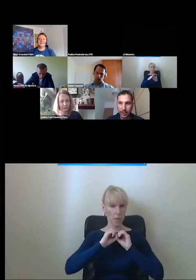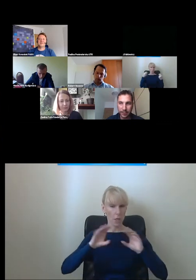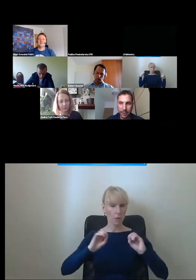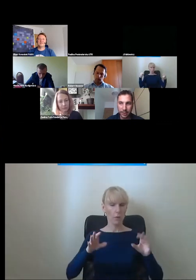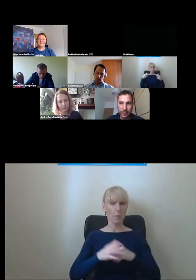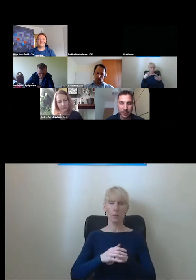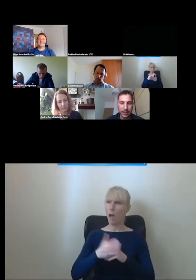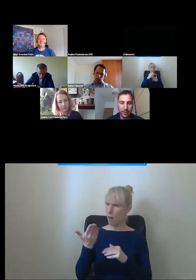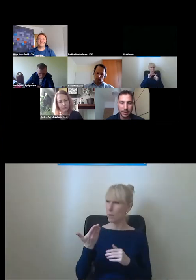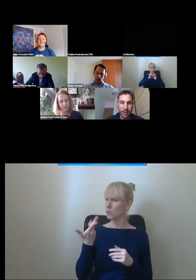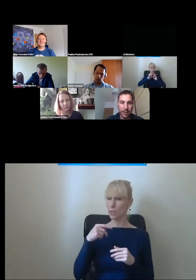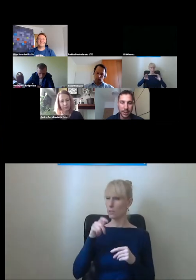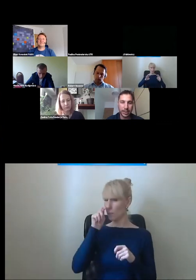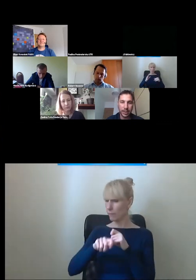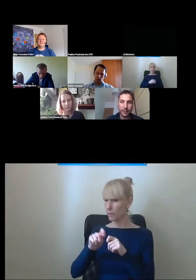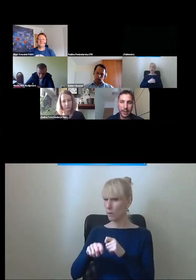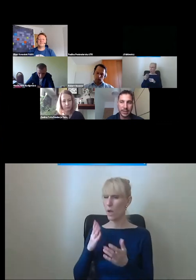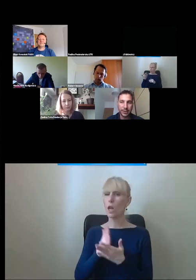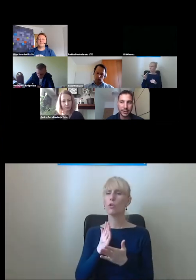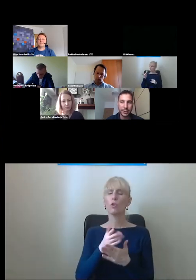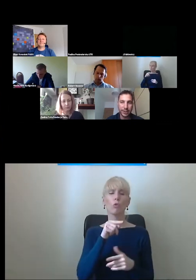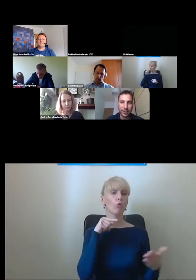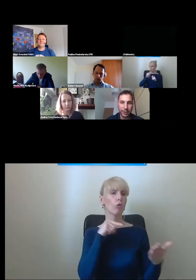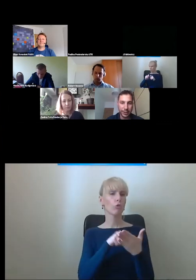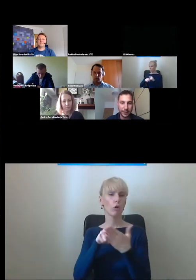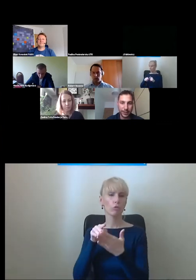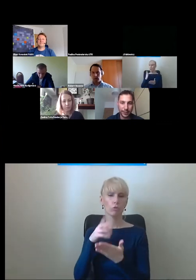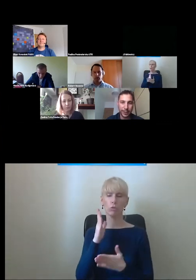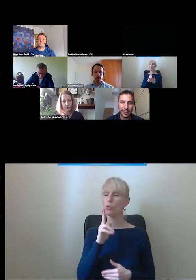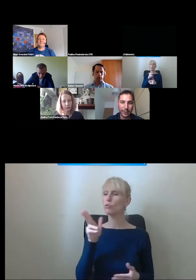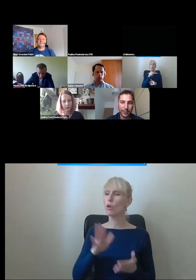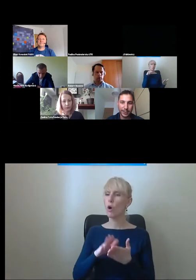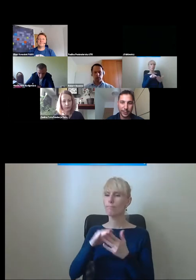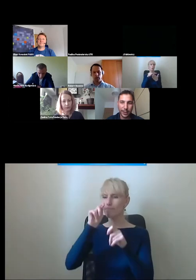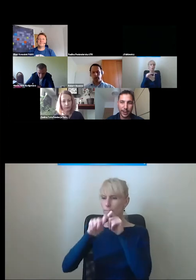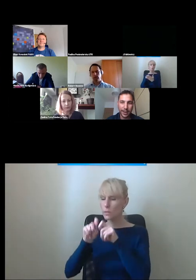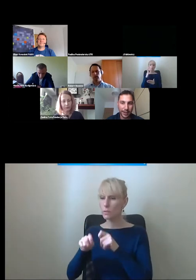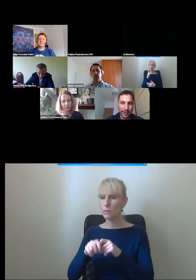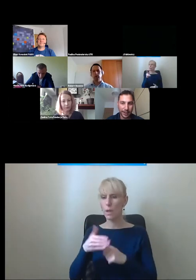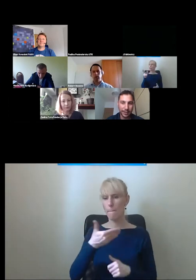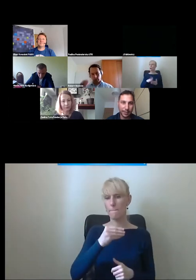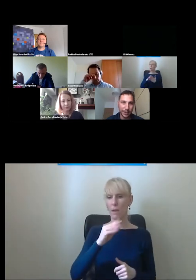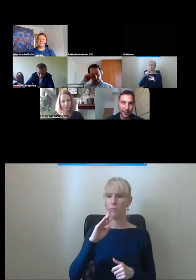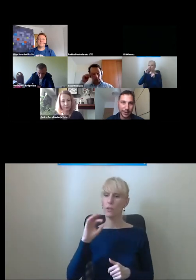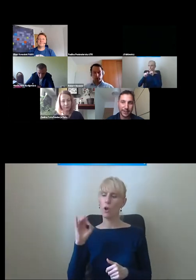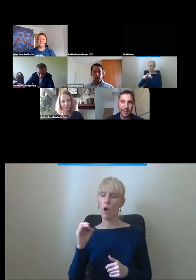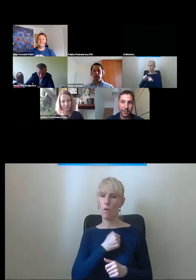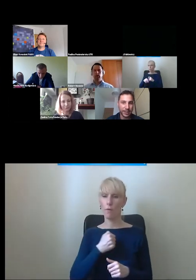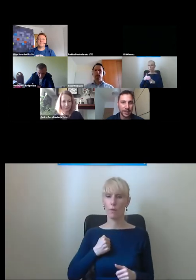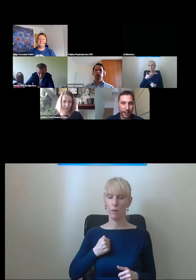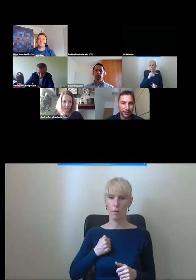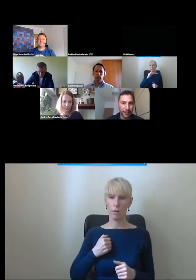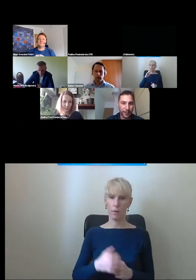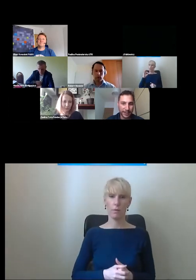co pamiętam, dawno tego nie sprawdzałem, ta informacja dalej dotyczy tylko tych wind, którymi administruje meteo warszawskie